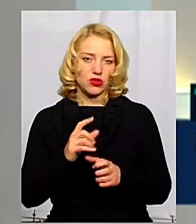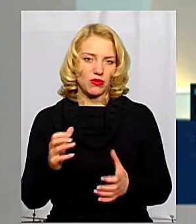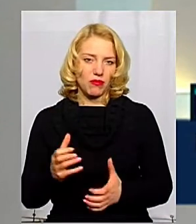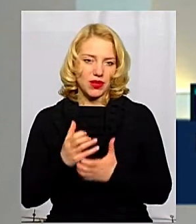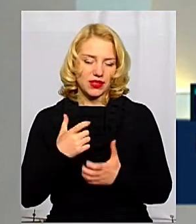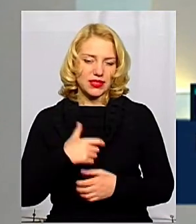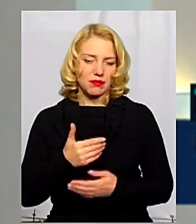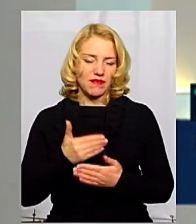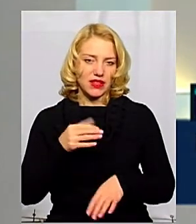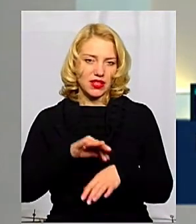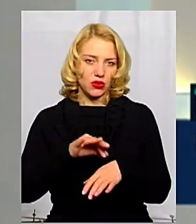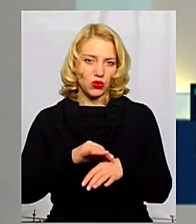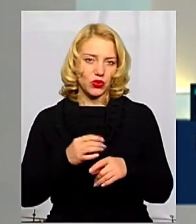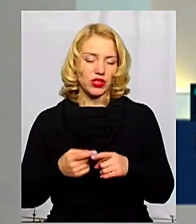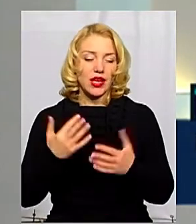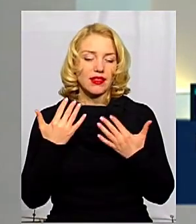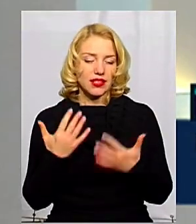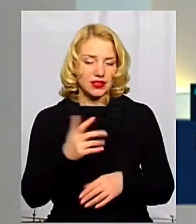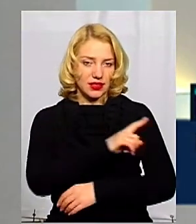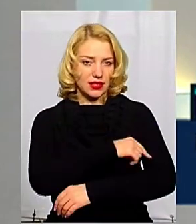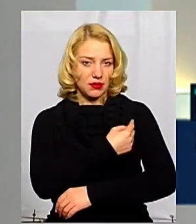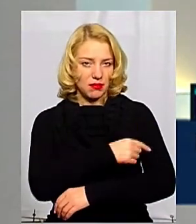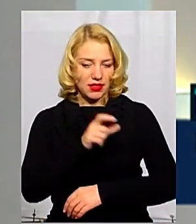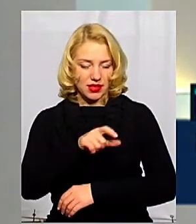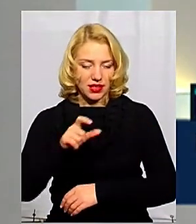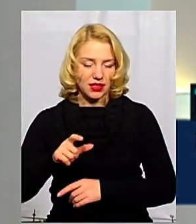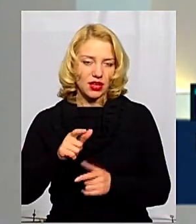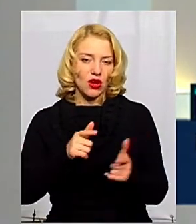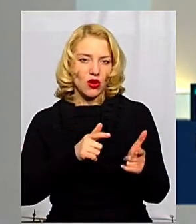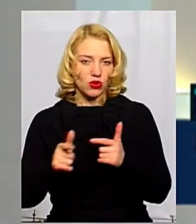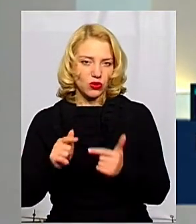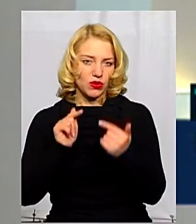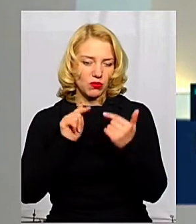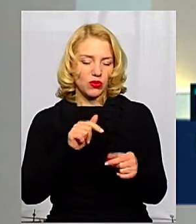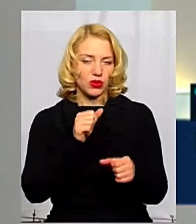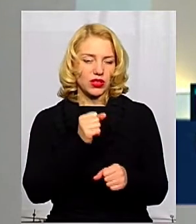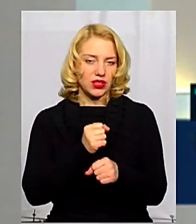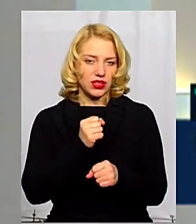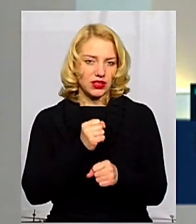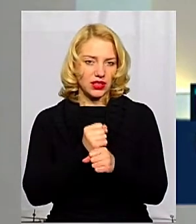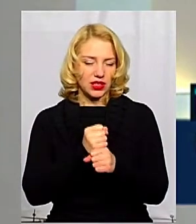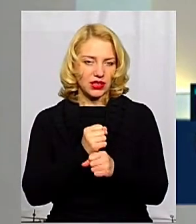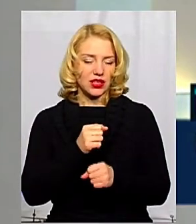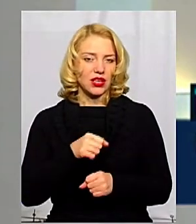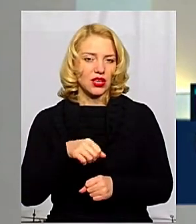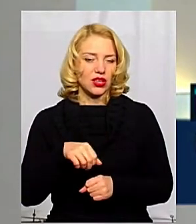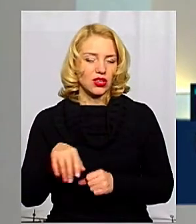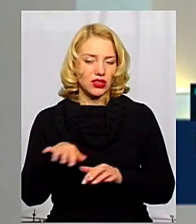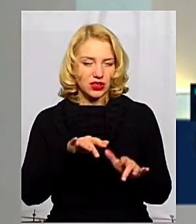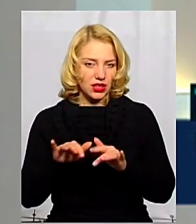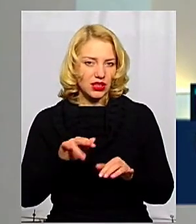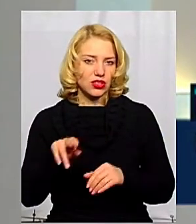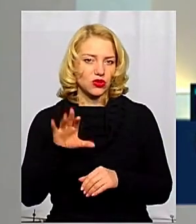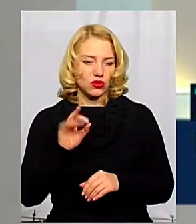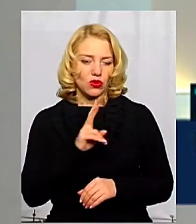недуги. Наскільки медики готові протидіяти коронавірусу? Все це ми